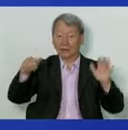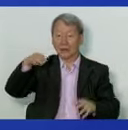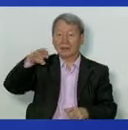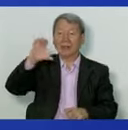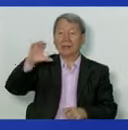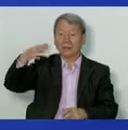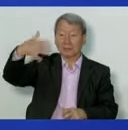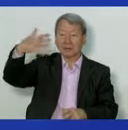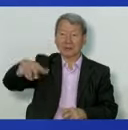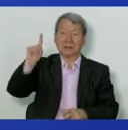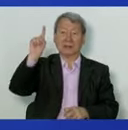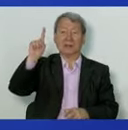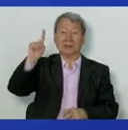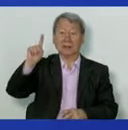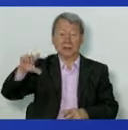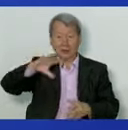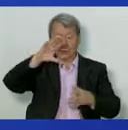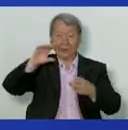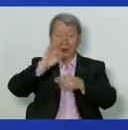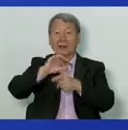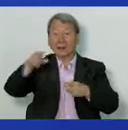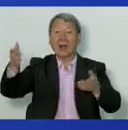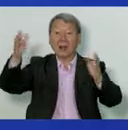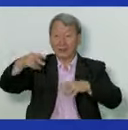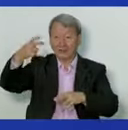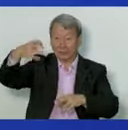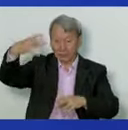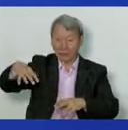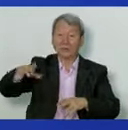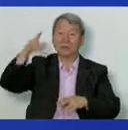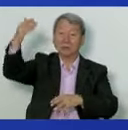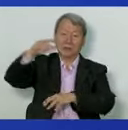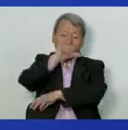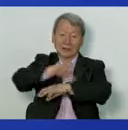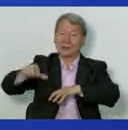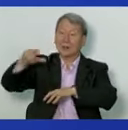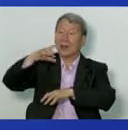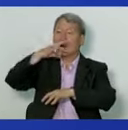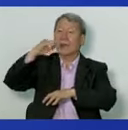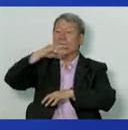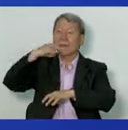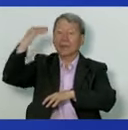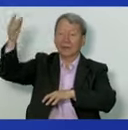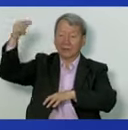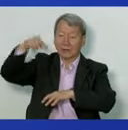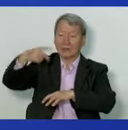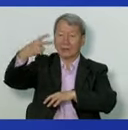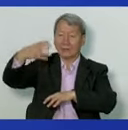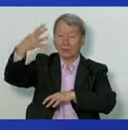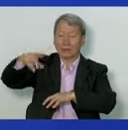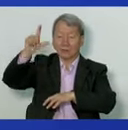в Таласской области 51 случаи, и остальные 240 случаев были выявлены среди